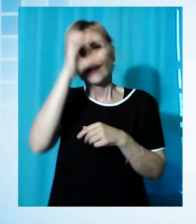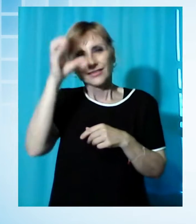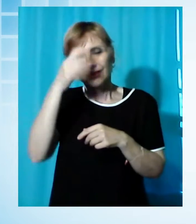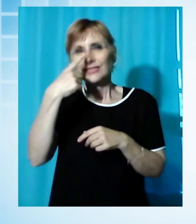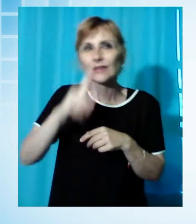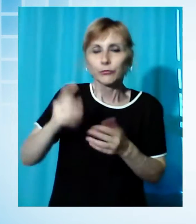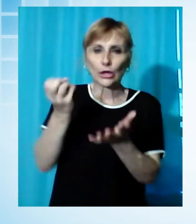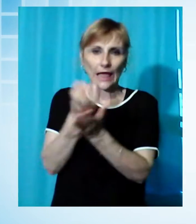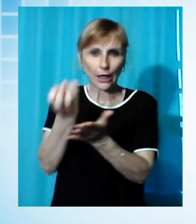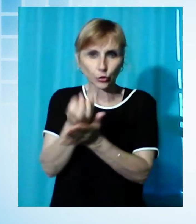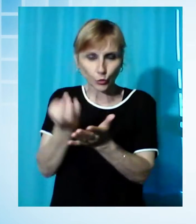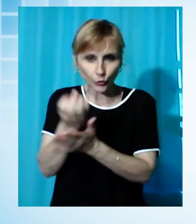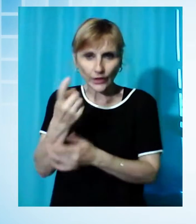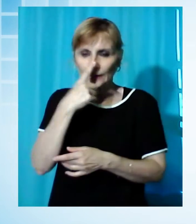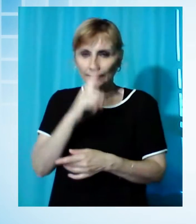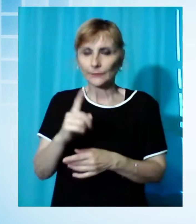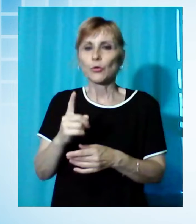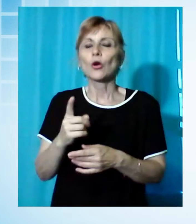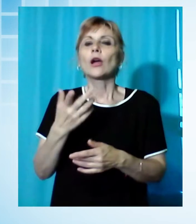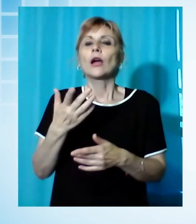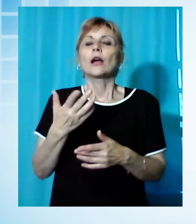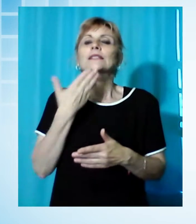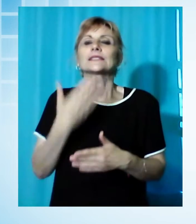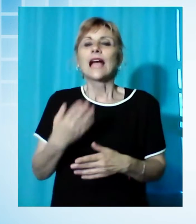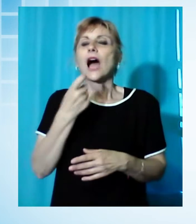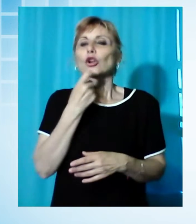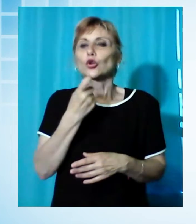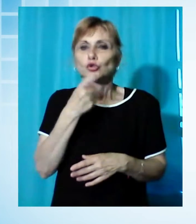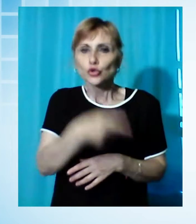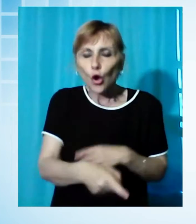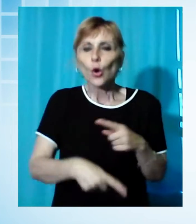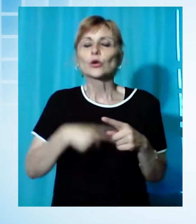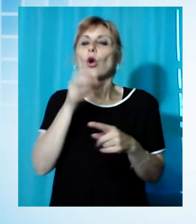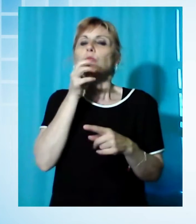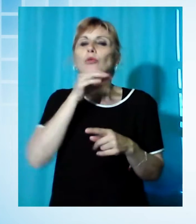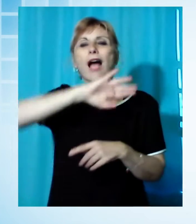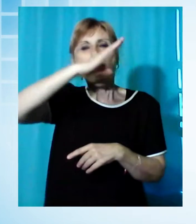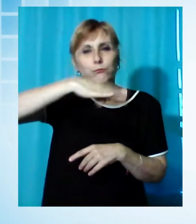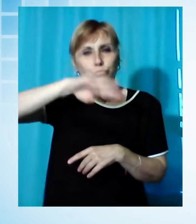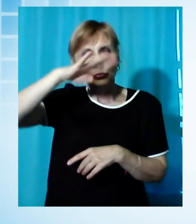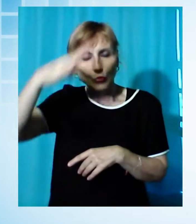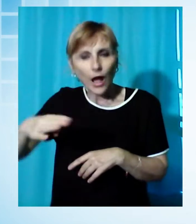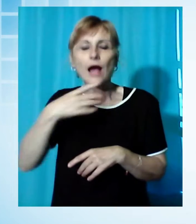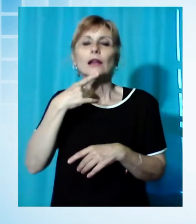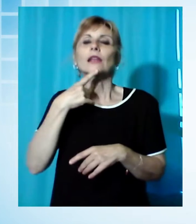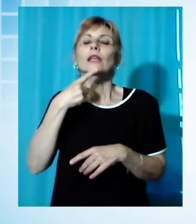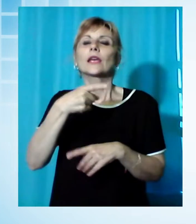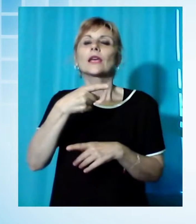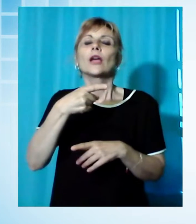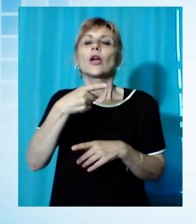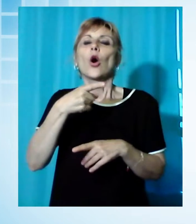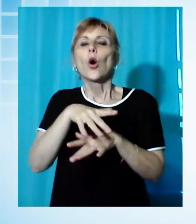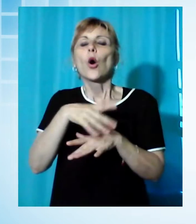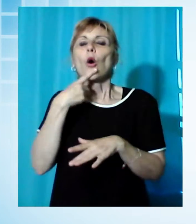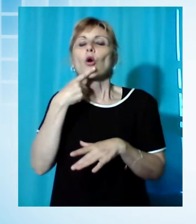Mi riferisco anche al Parco Migliarino San Rossore, al Parco delle Apuane, al Santuario dei Cetacei, quindi una Versilia vista in un modo